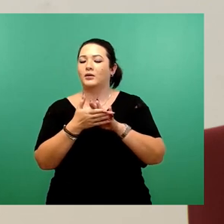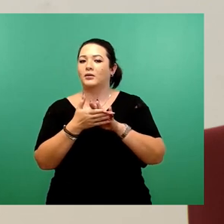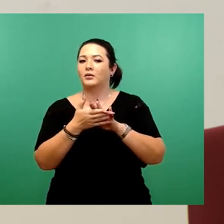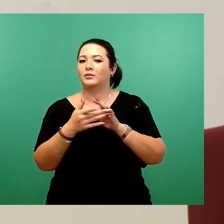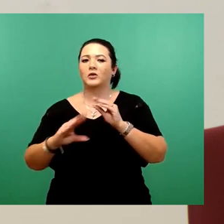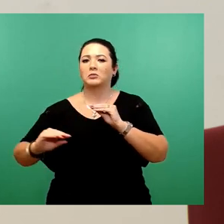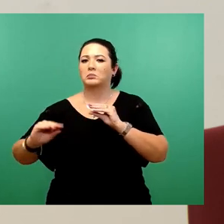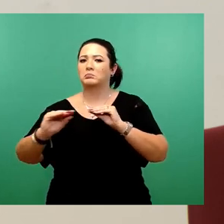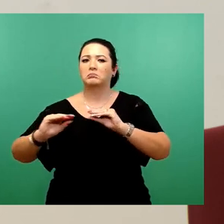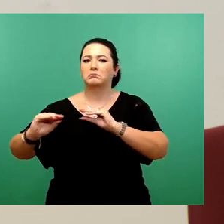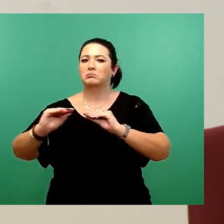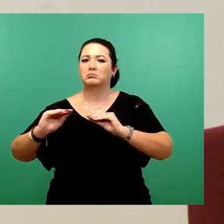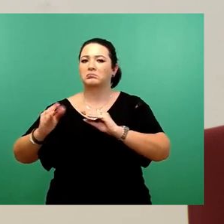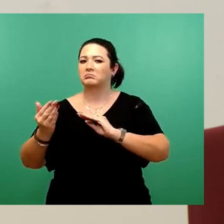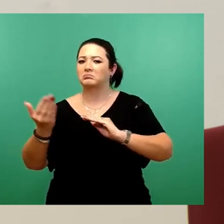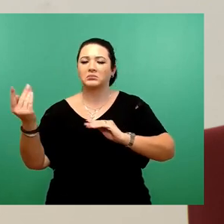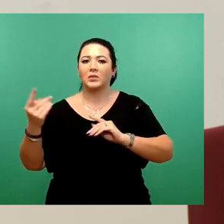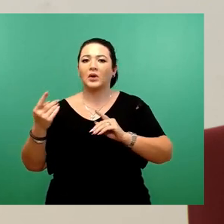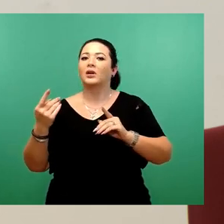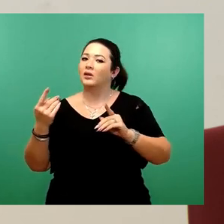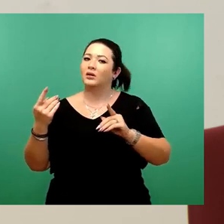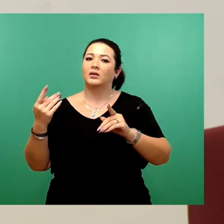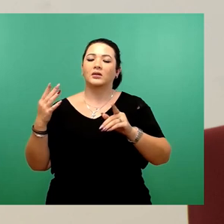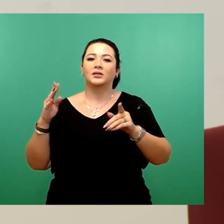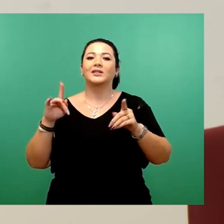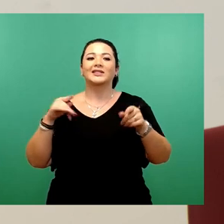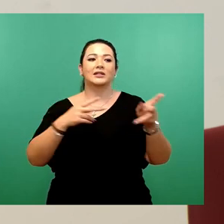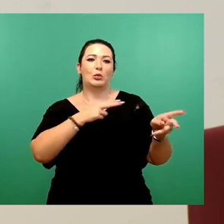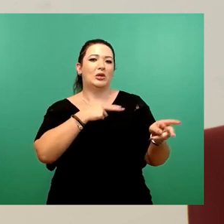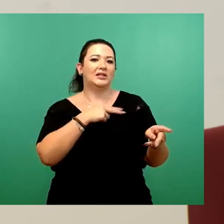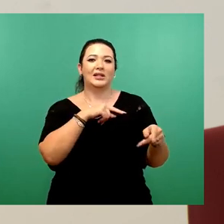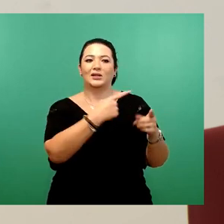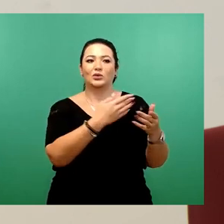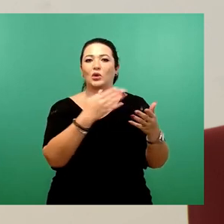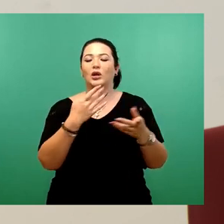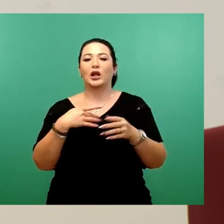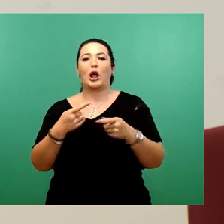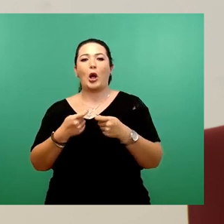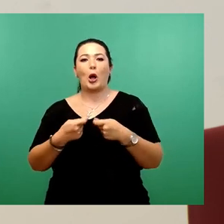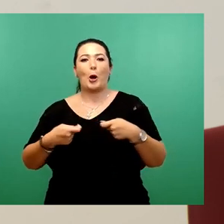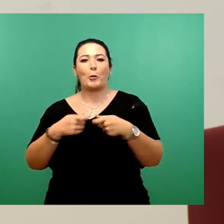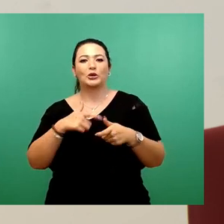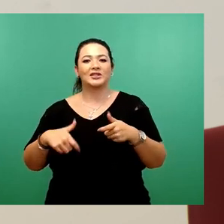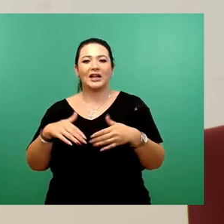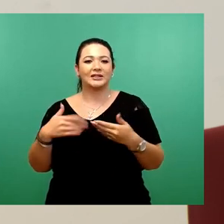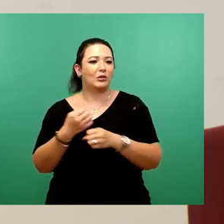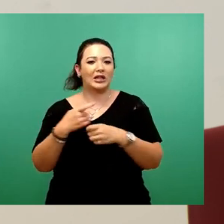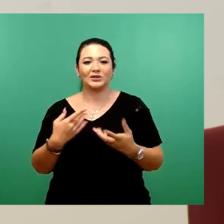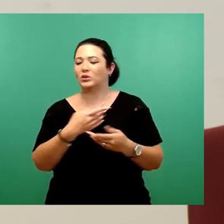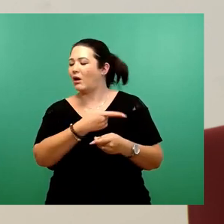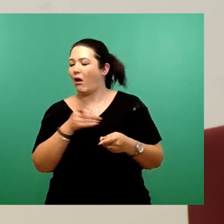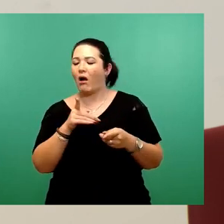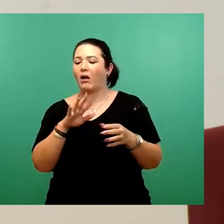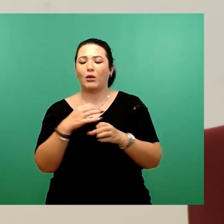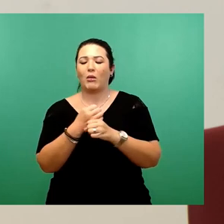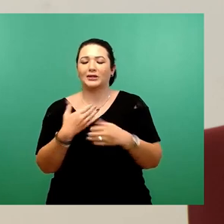Ja, ist immer so. Der Oberchef hat den grünen Haken. Das ist im Ministerium so, das macht der Bundeskanzler so, das macht Robert Habeck so, das macht Annalena Baerbock so.